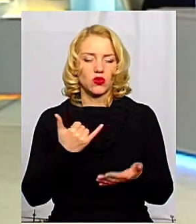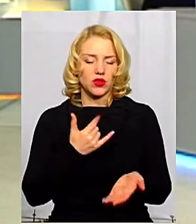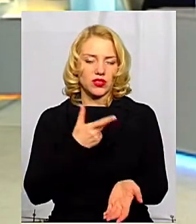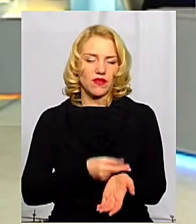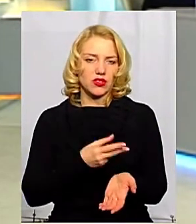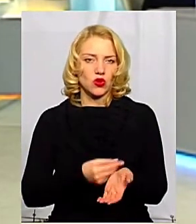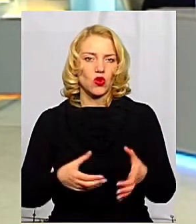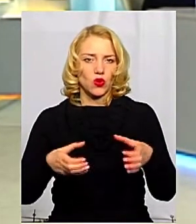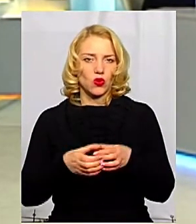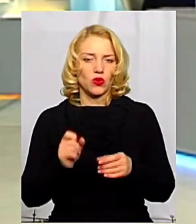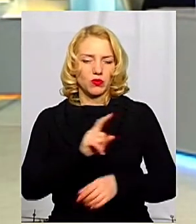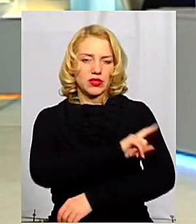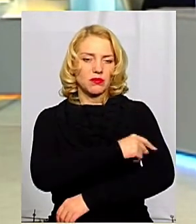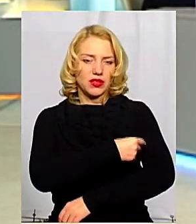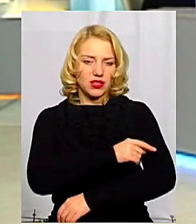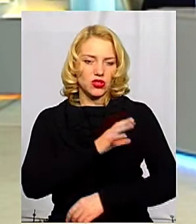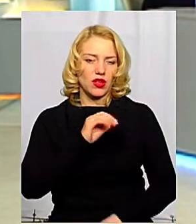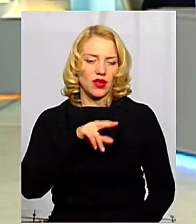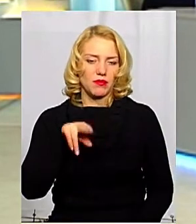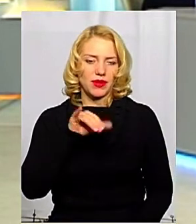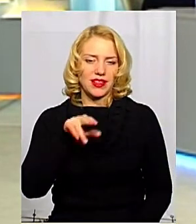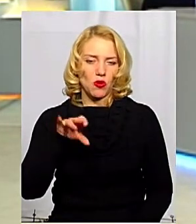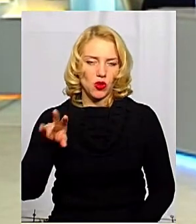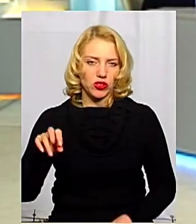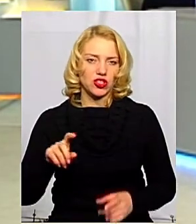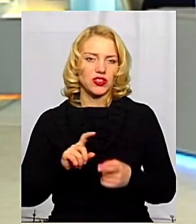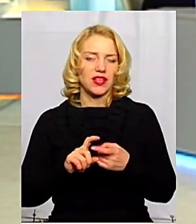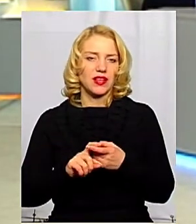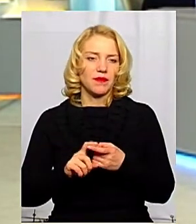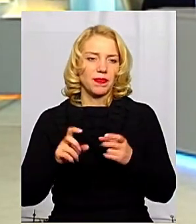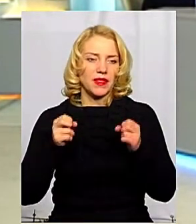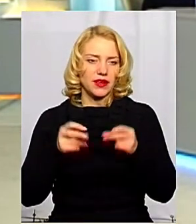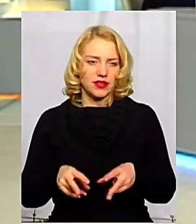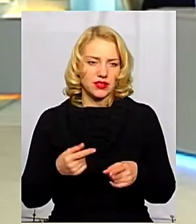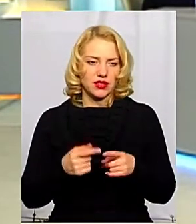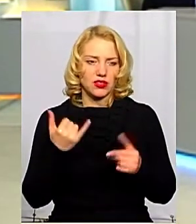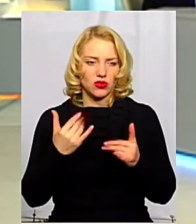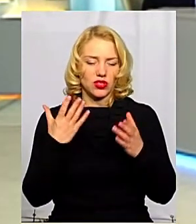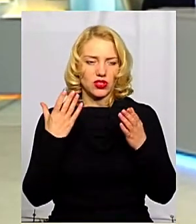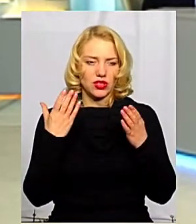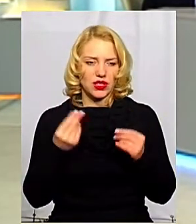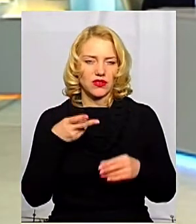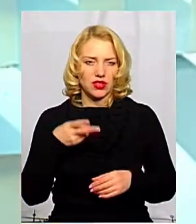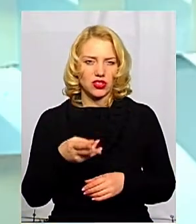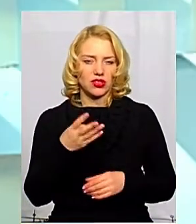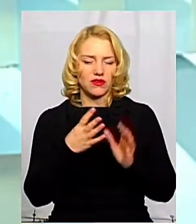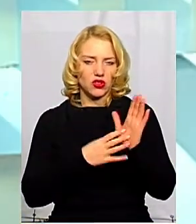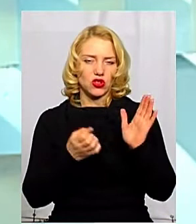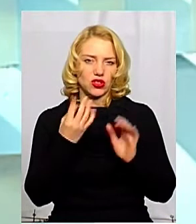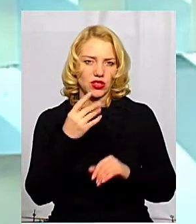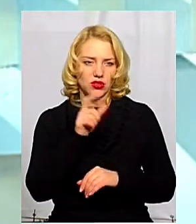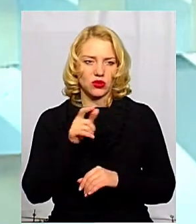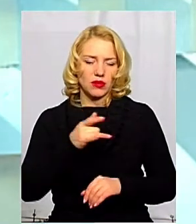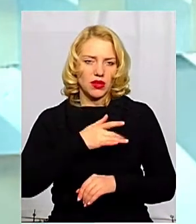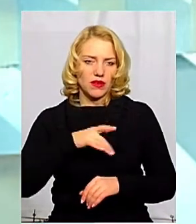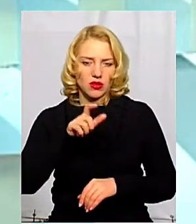груп з медичного та епідемічного ризику. На сьогоднішній день це 3914 осіб. По приватним